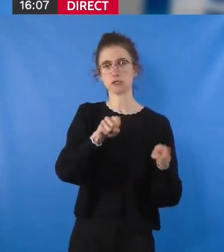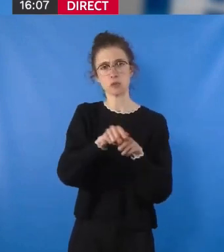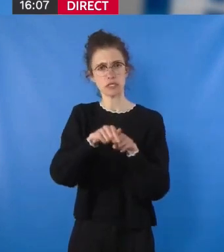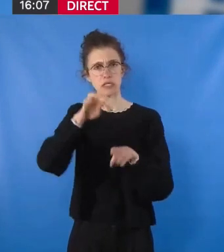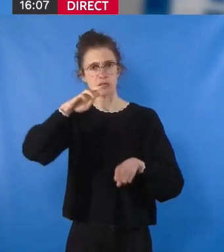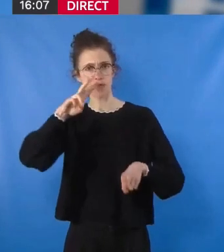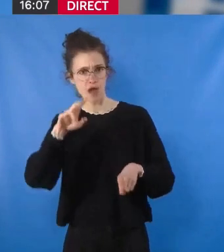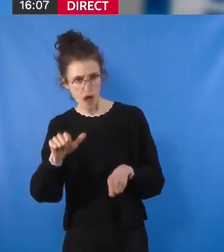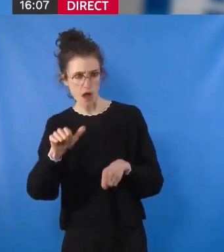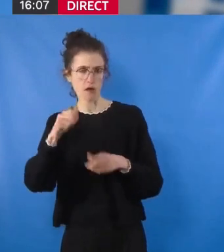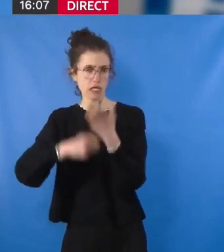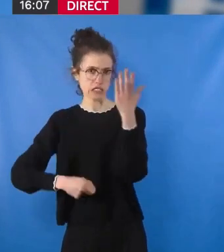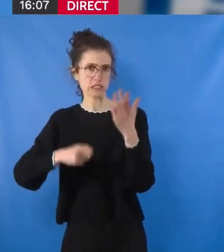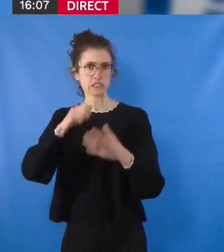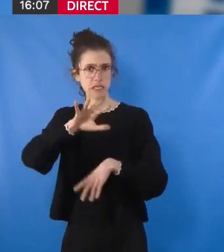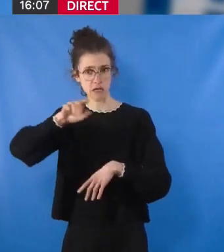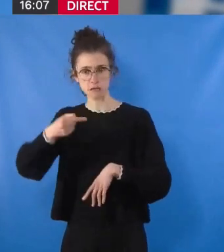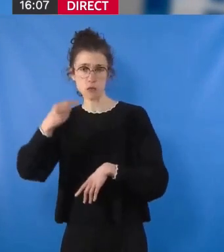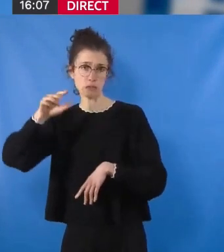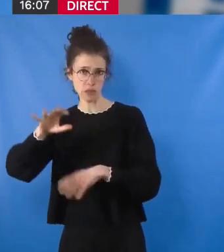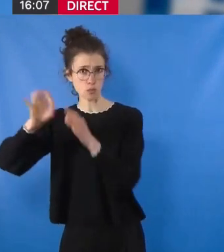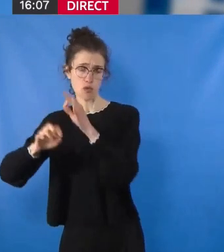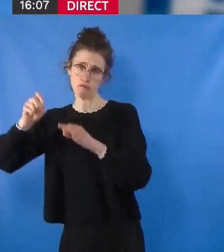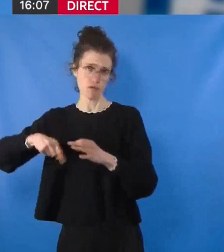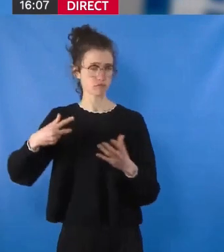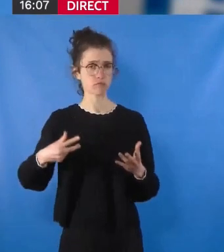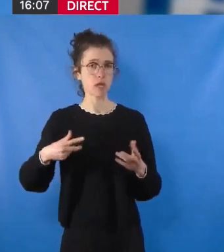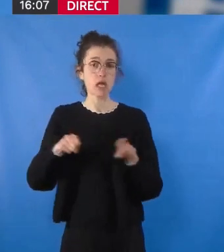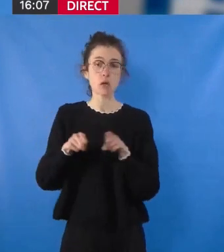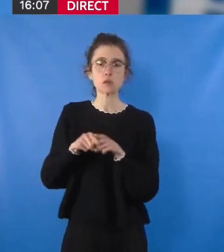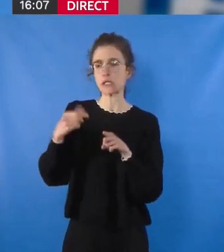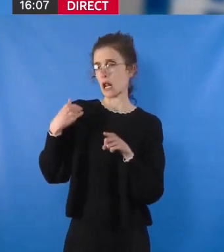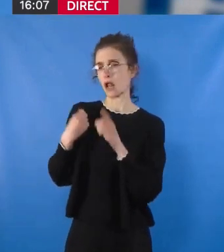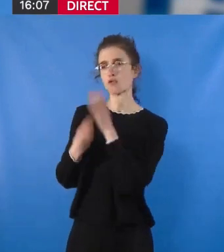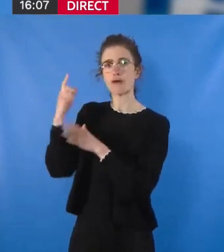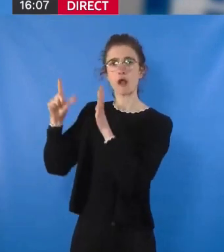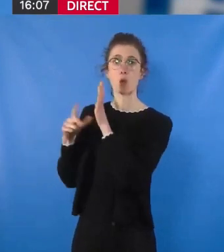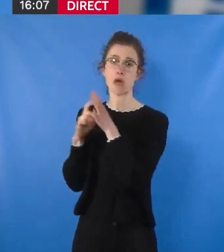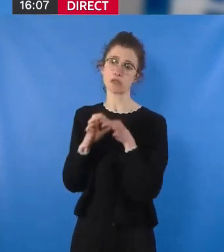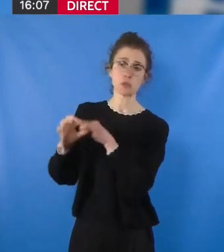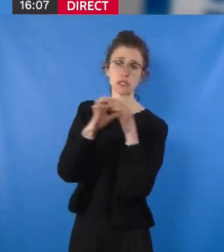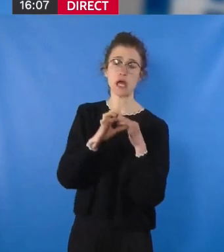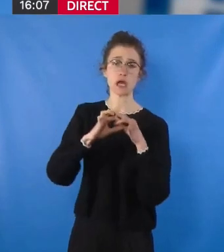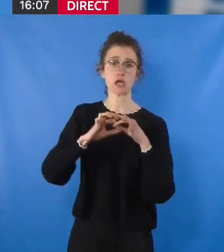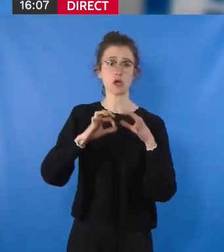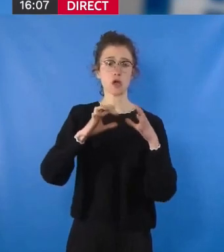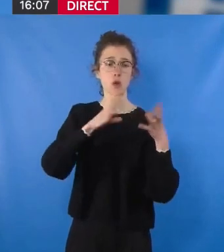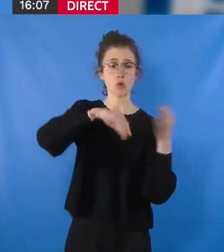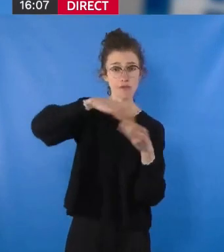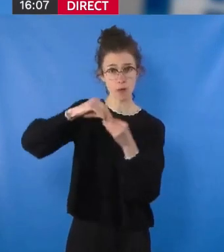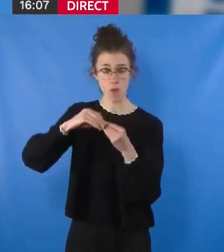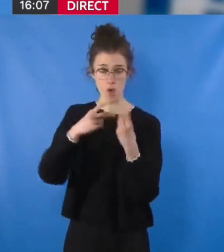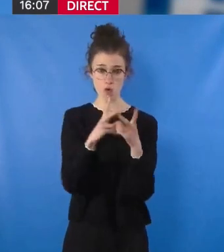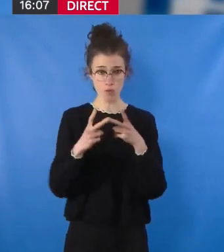mais surtout pas en s'attaquant à l'article 55 de la loi Solidarité et Renouvellement Urbain. Loi qui, je le rappelle, est respectée par deux